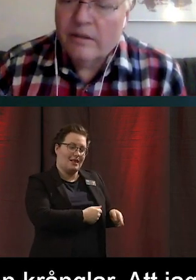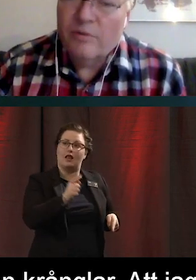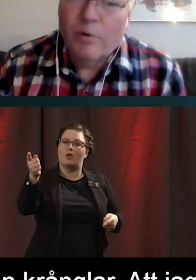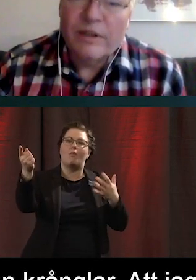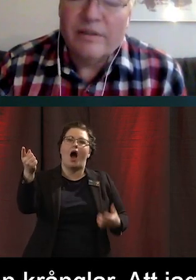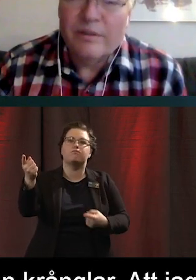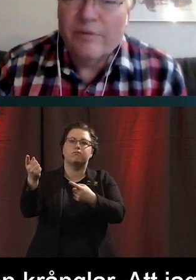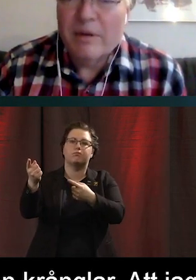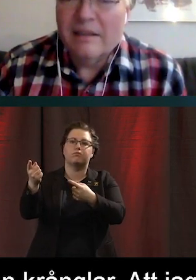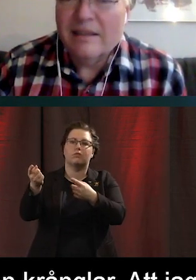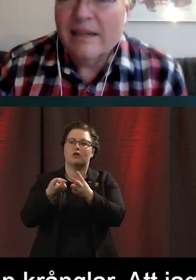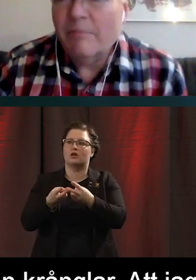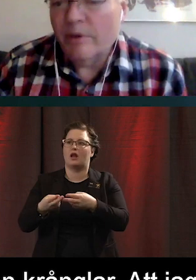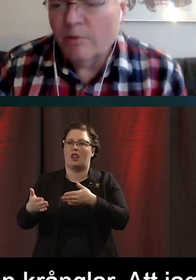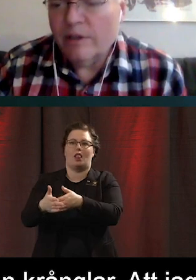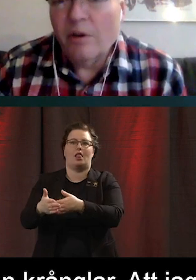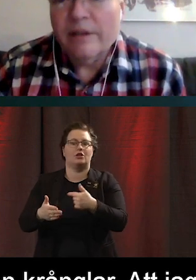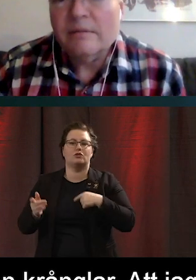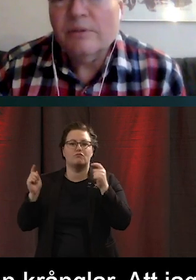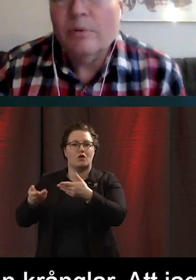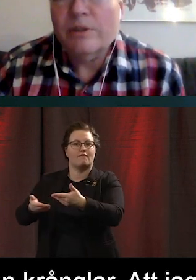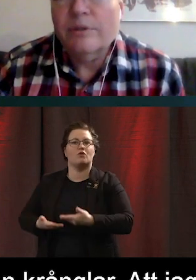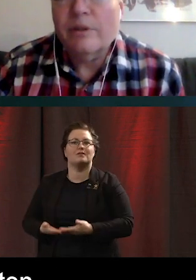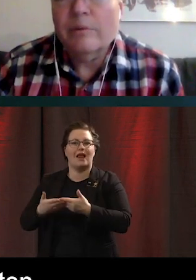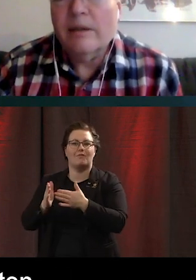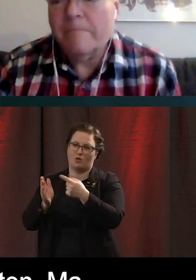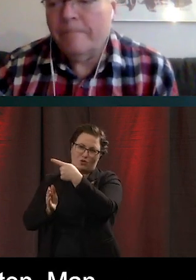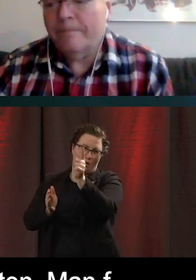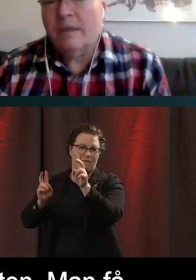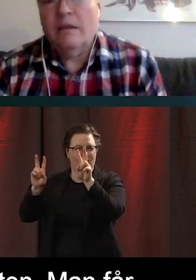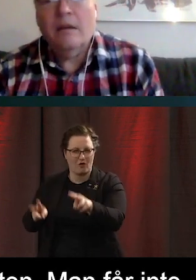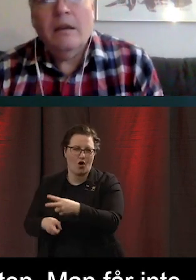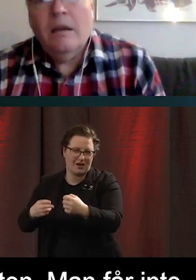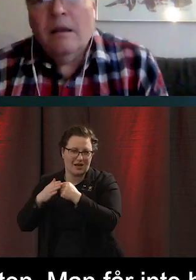supporten. Så då får man inte hjälp av de ordinarie supportstrukturerna.